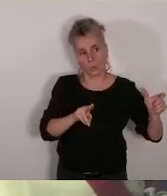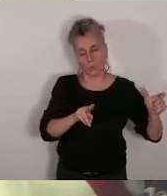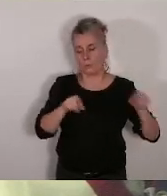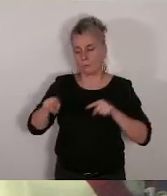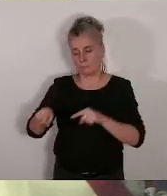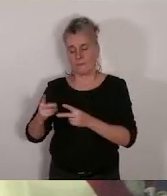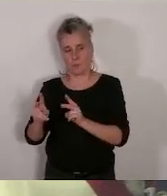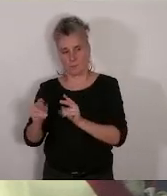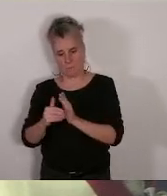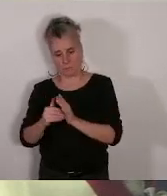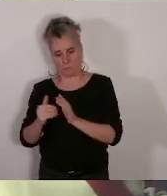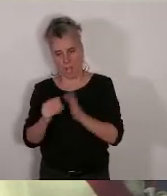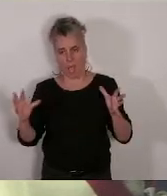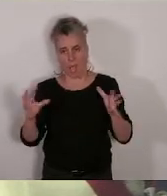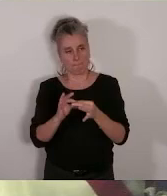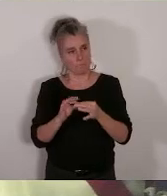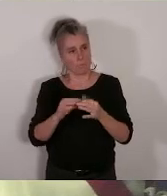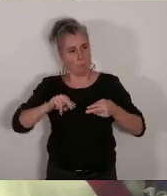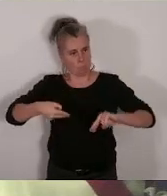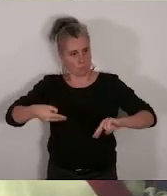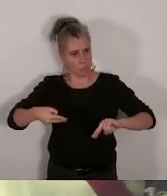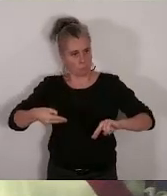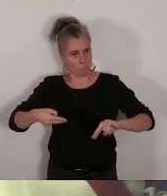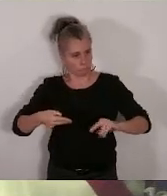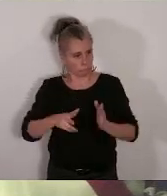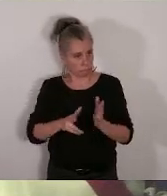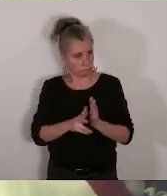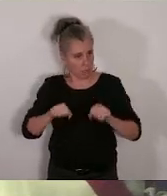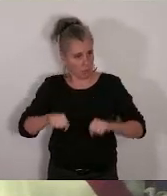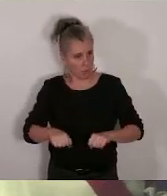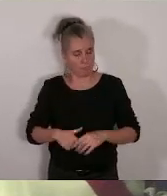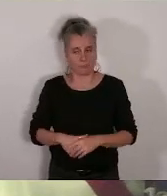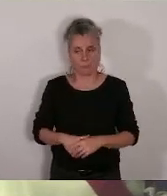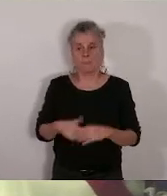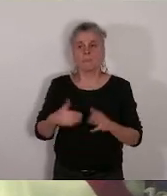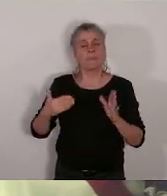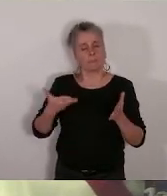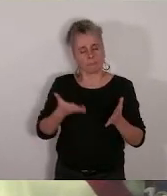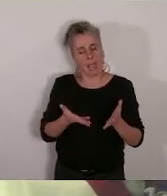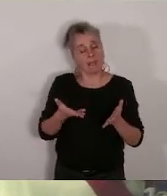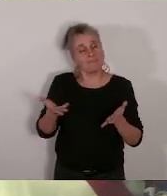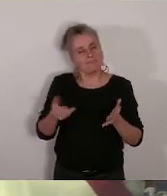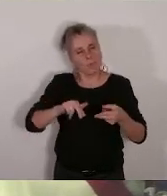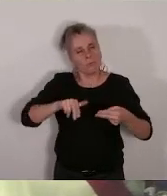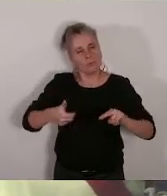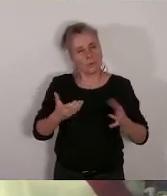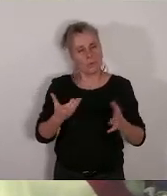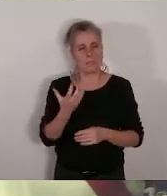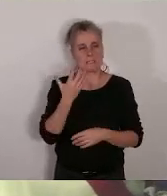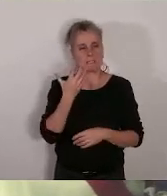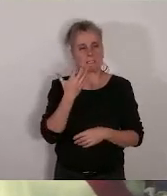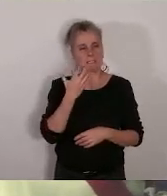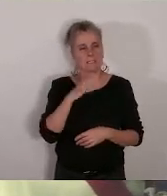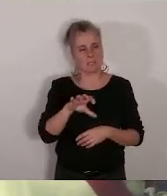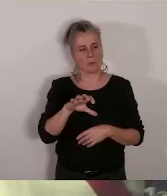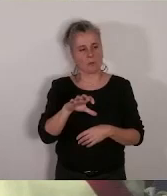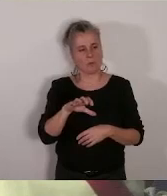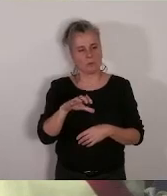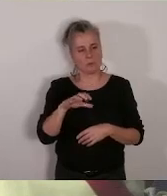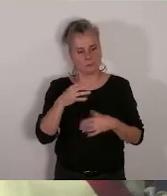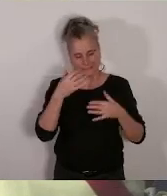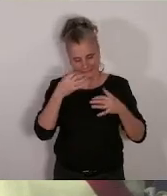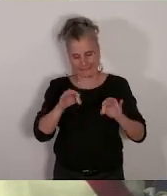donc dans cette convention d'ailleurs je rappelle qu'il a 510 millions d'euros pour la ville de Marseille et toute une partie